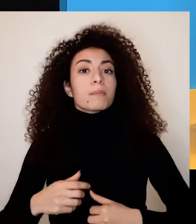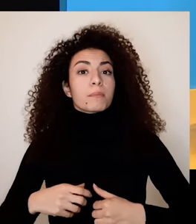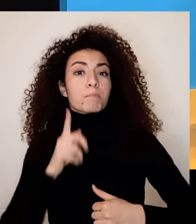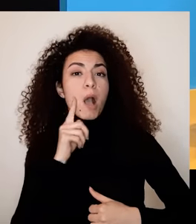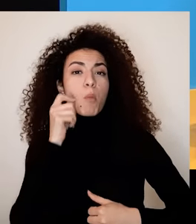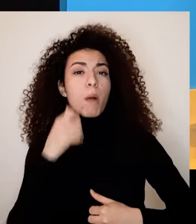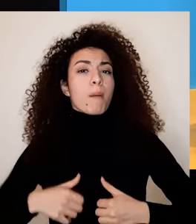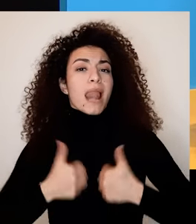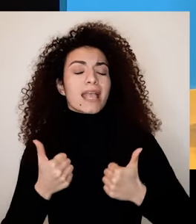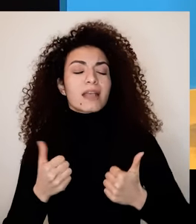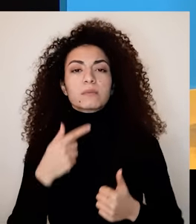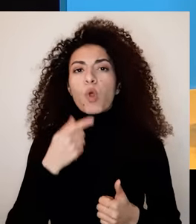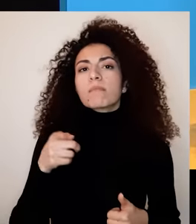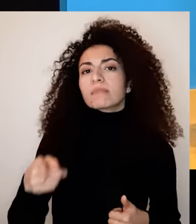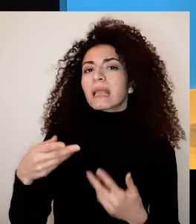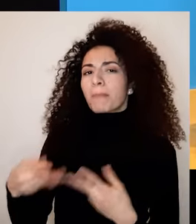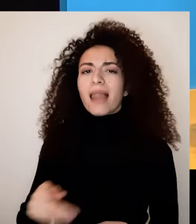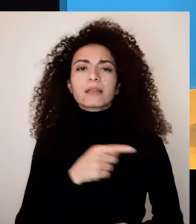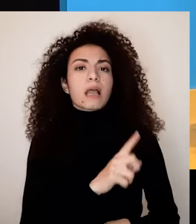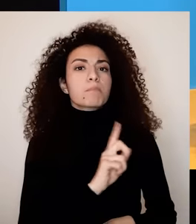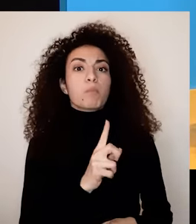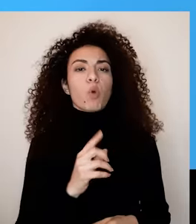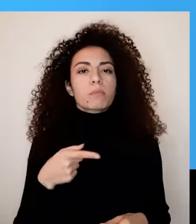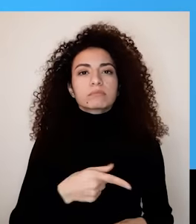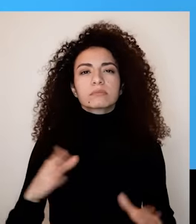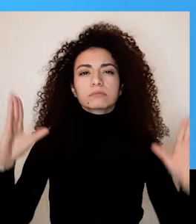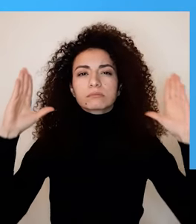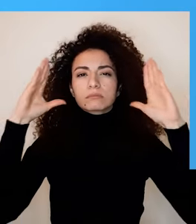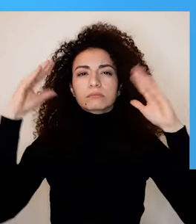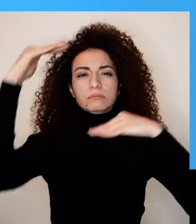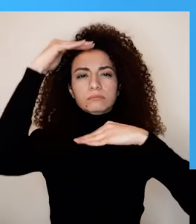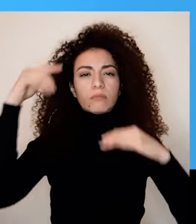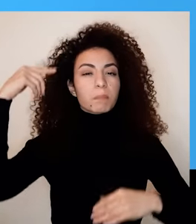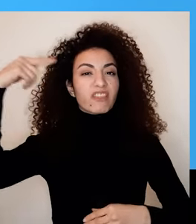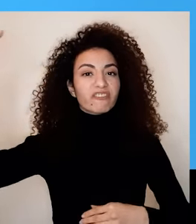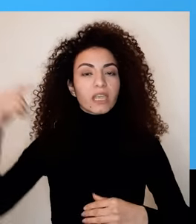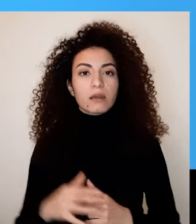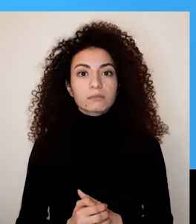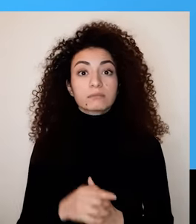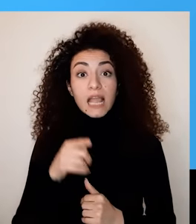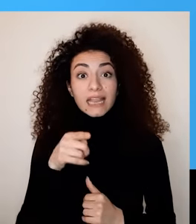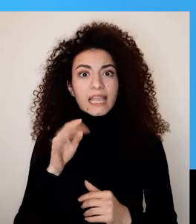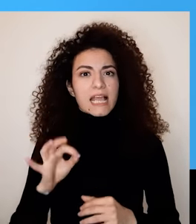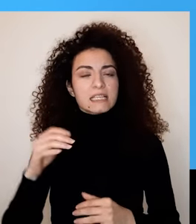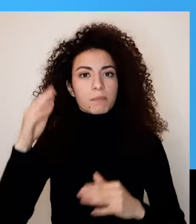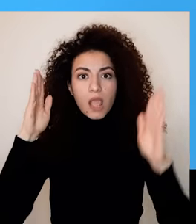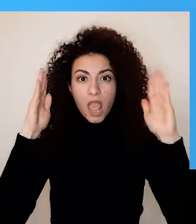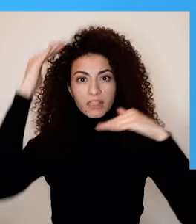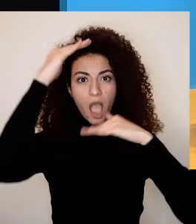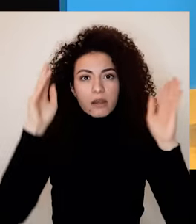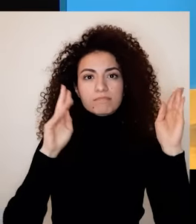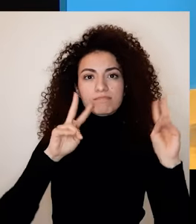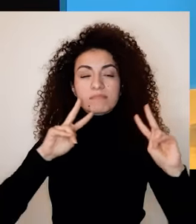حددت المسموح والممنوع ووضعت إطار للتفكير فأنت بحاجة إلى استبدال هاي الرسائل بشعور من